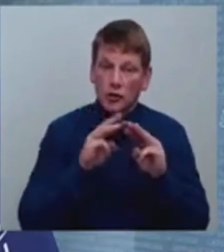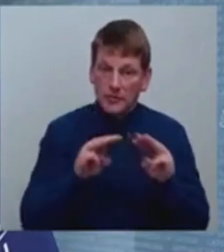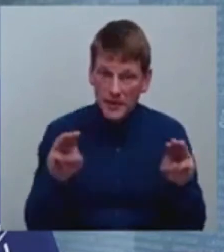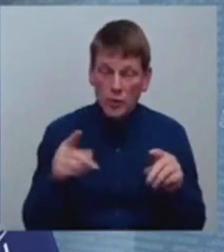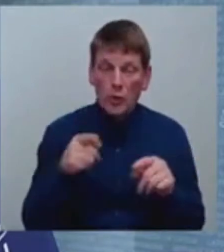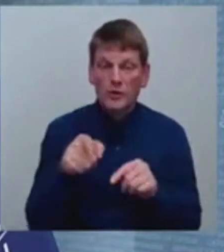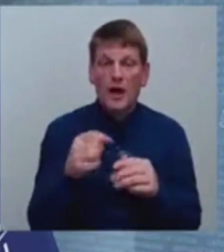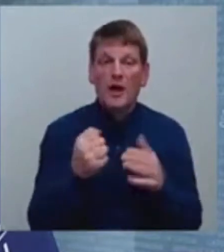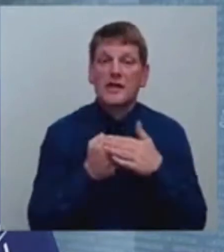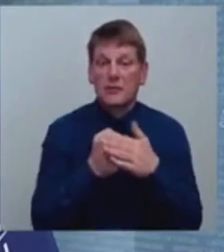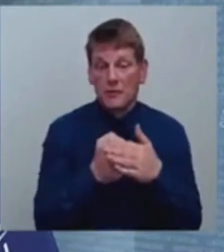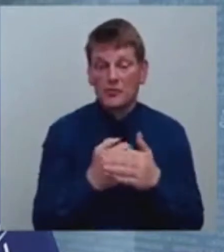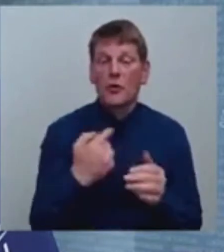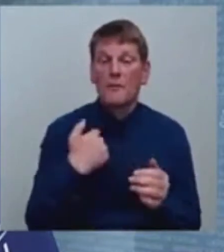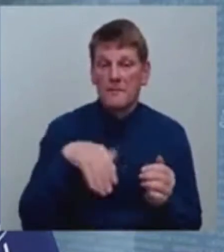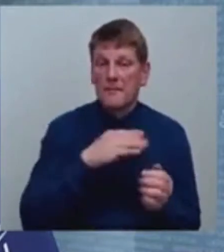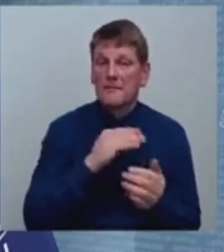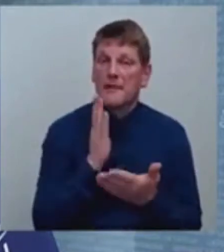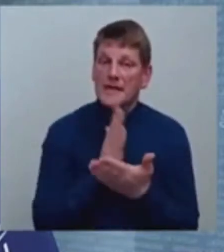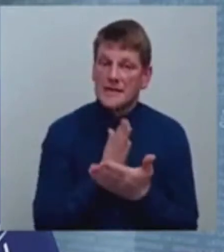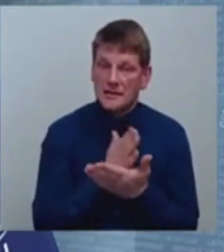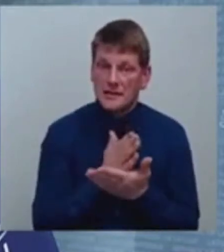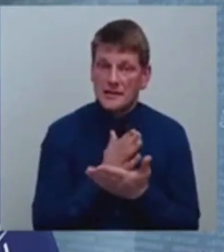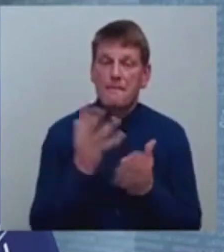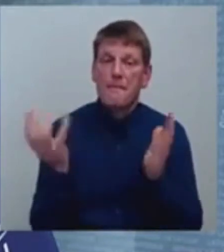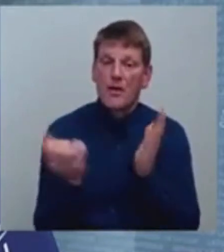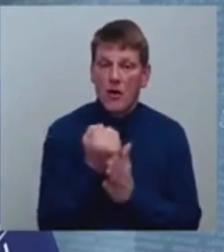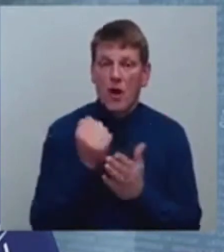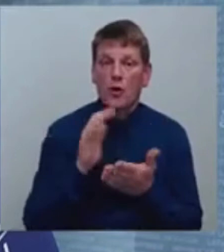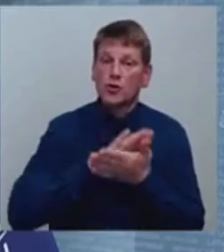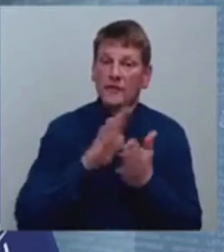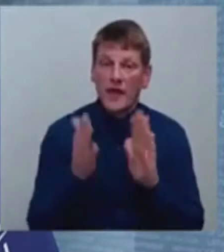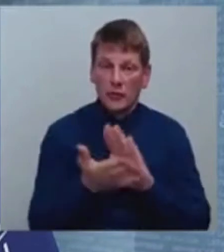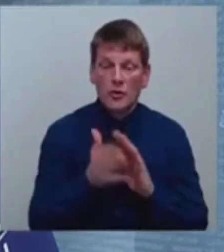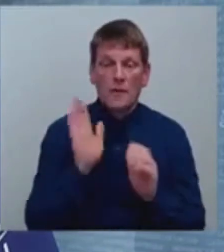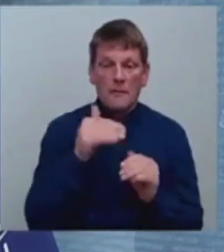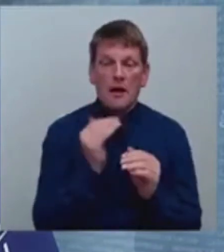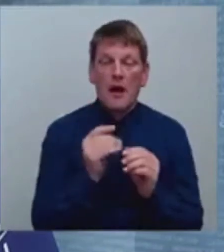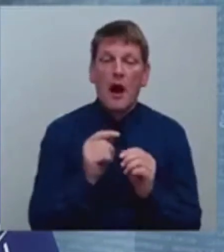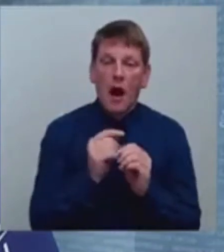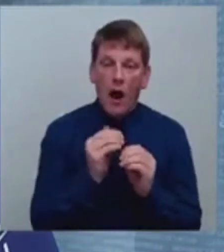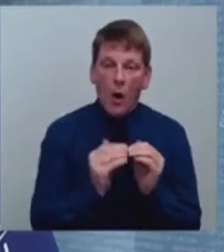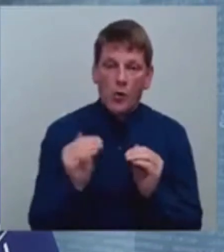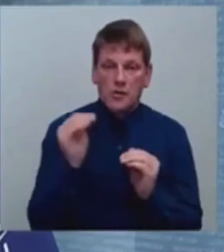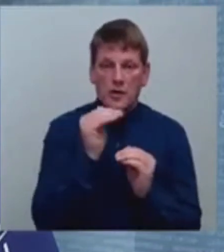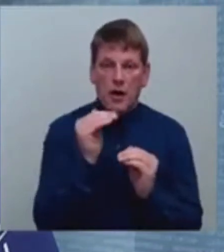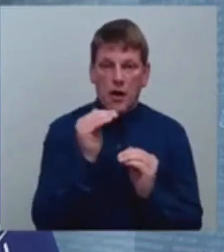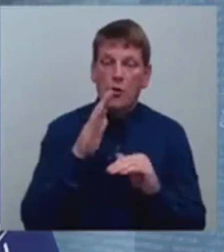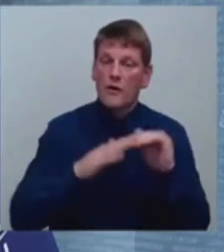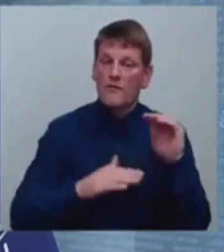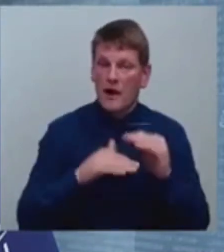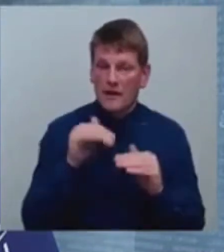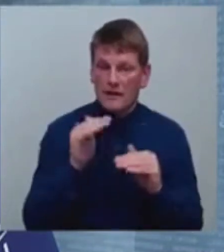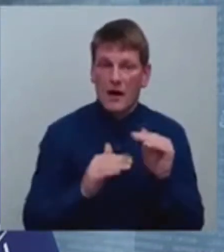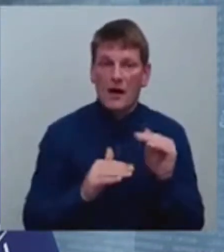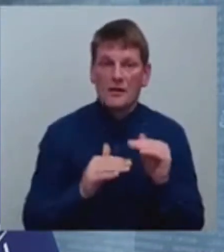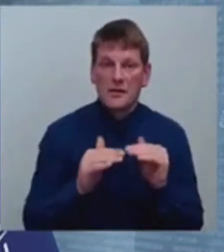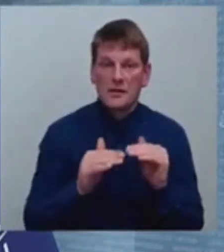tās atbalstu. Mēs esam panākuši vienošanos par augstāku kvalitātes